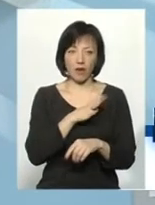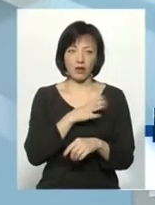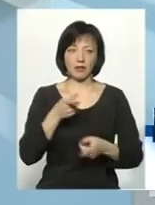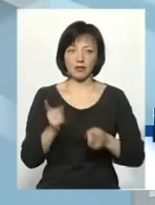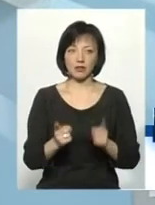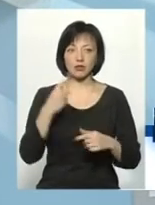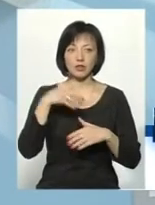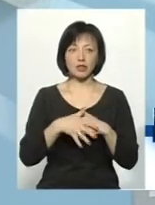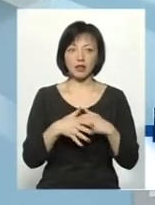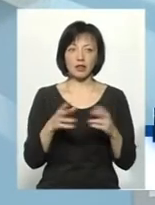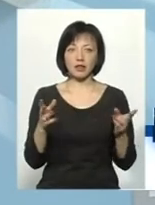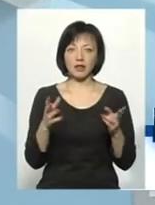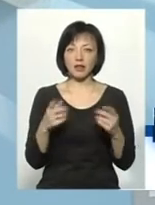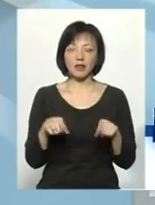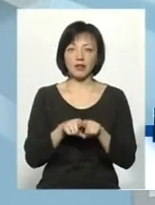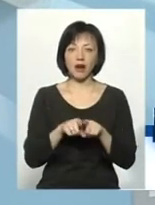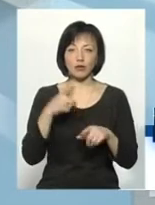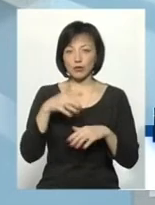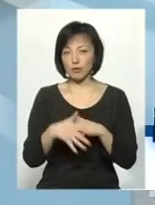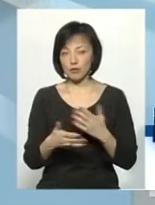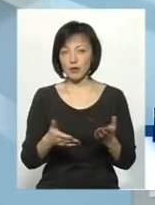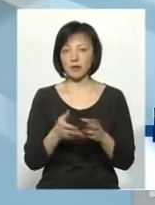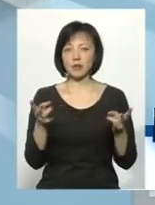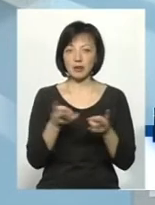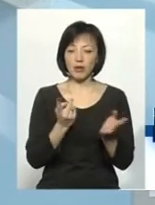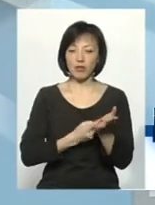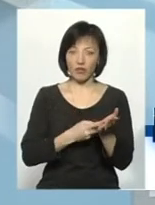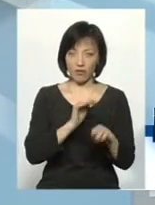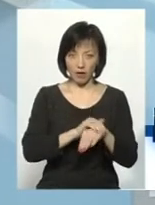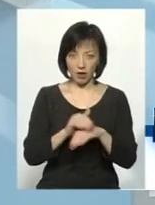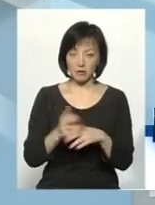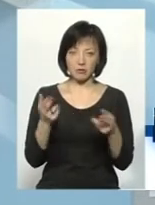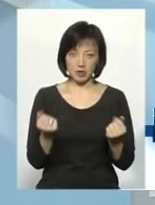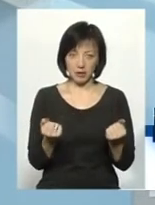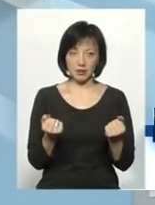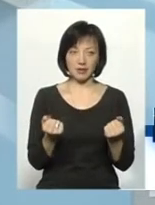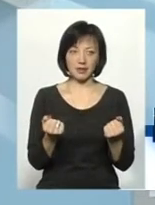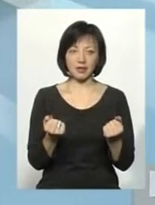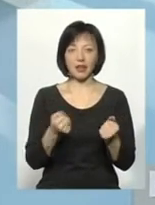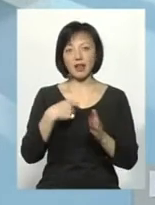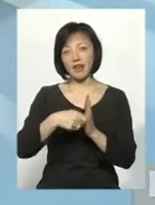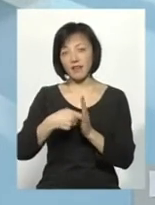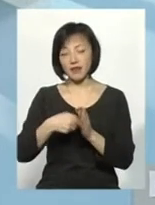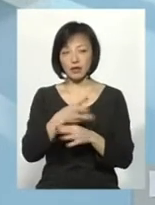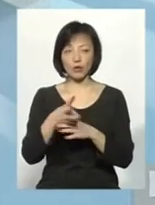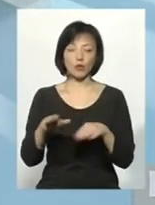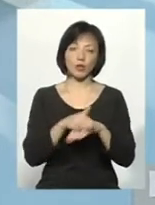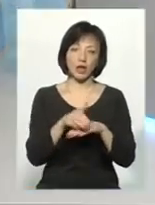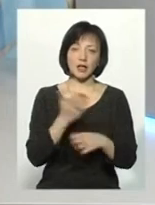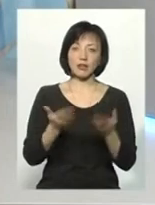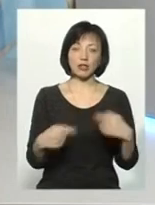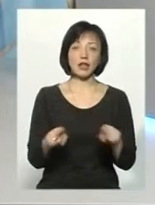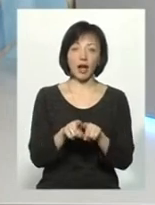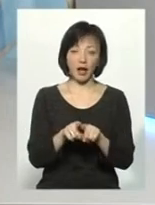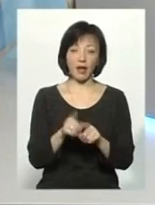дійсно зрозуміла, що я не так зрозуміла. Потрібно довести фактами, сфотографувати, те чи зняти на відео. будь ласка, якщо